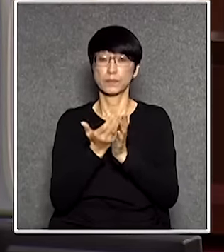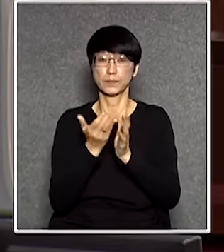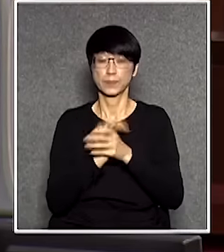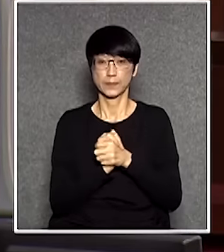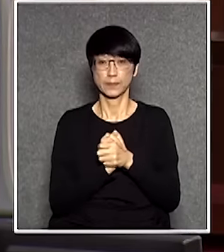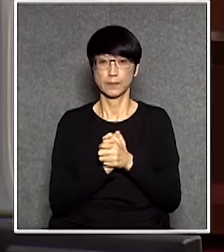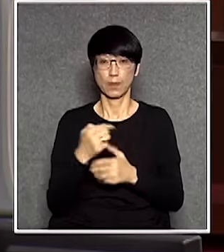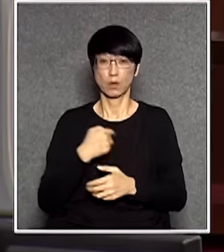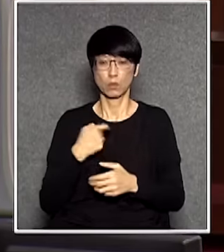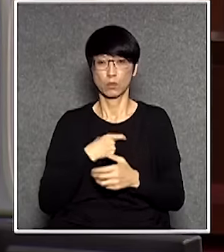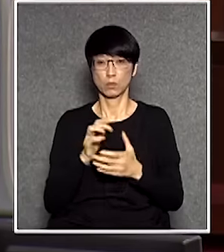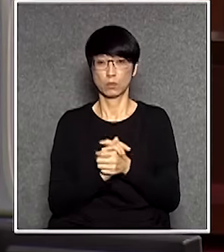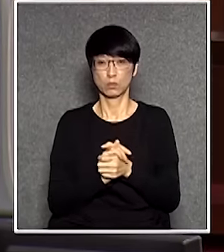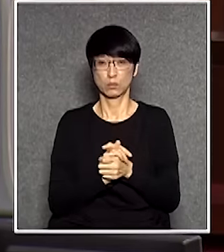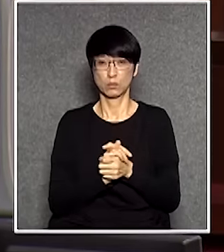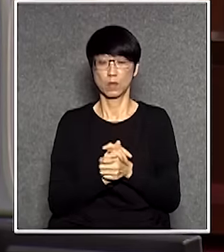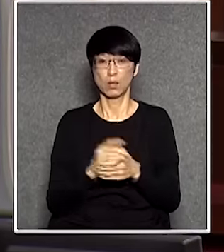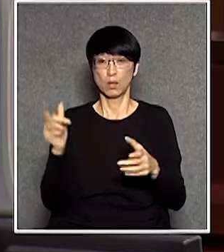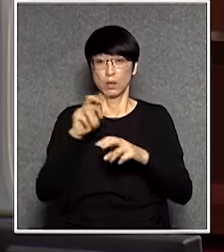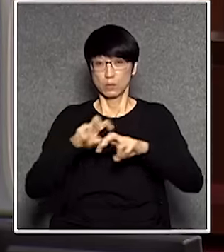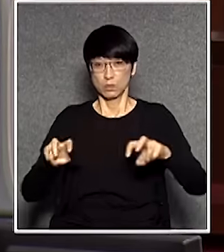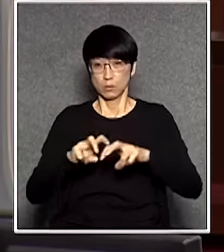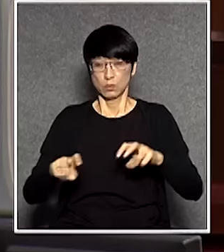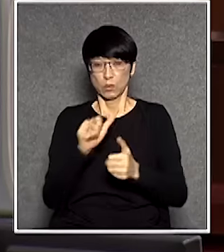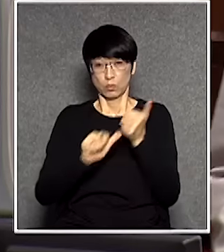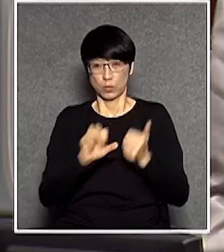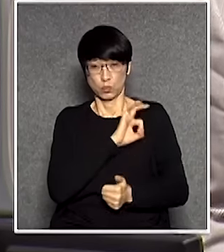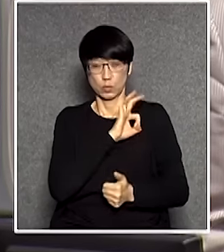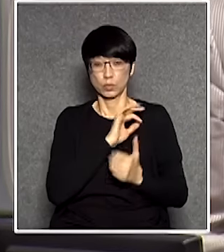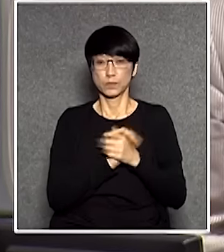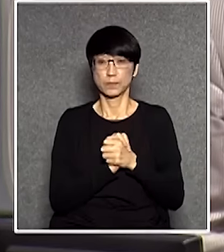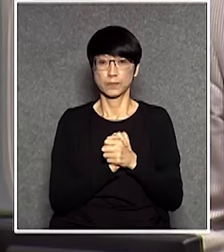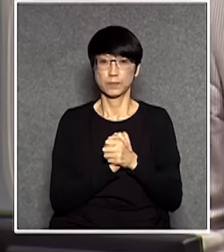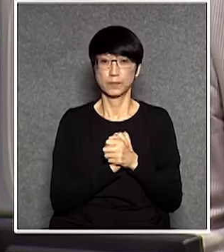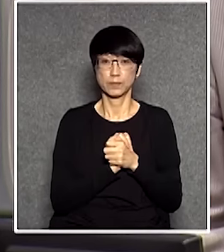帳目委員會的委員對於民航處